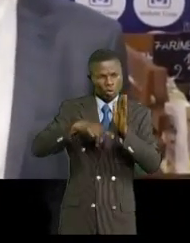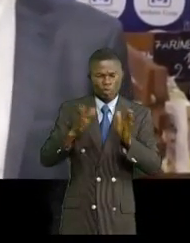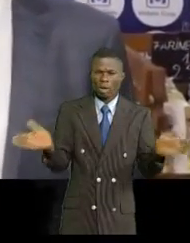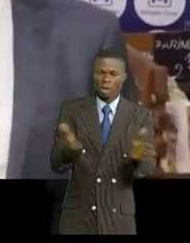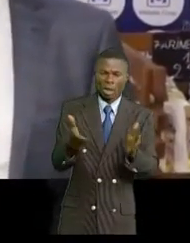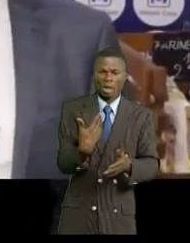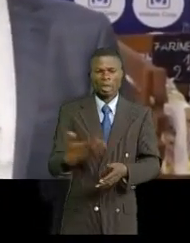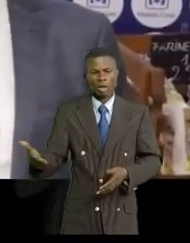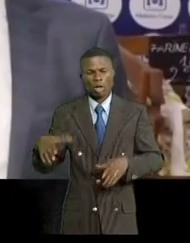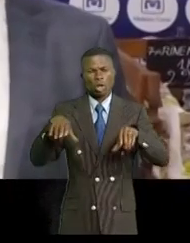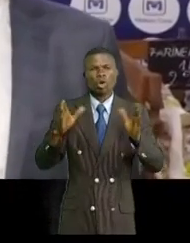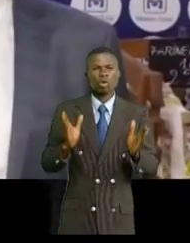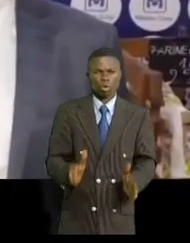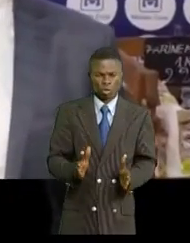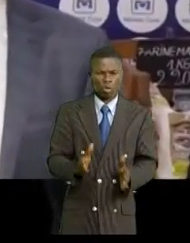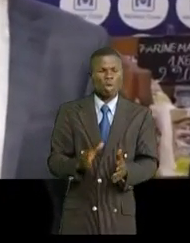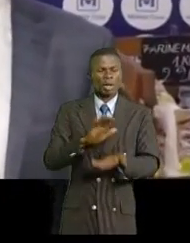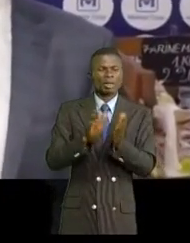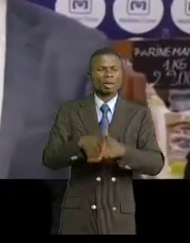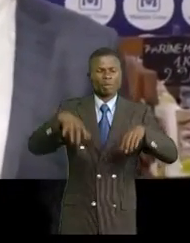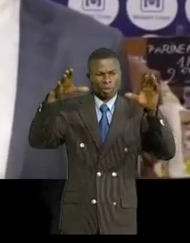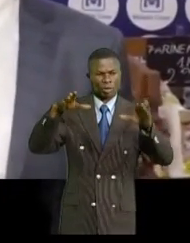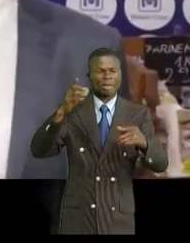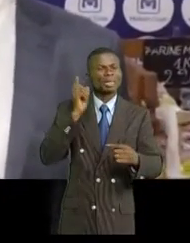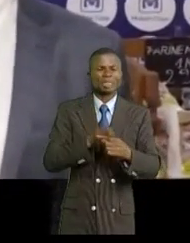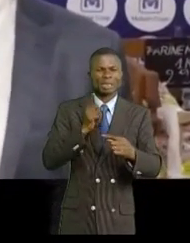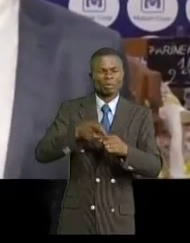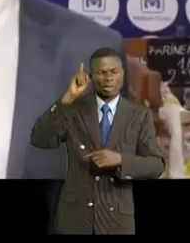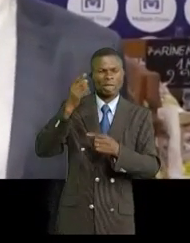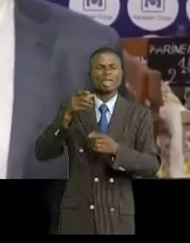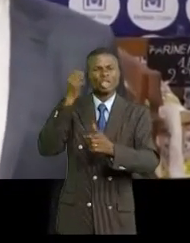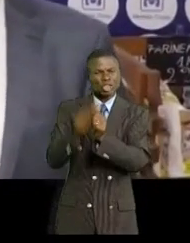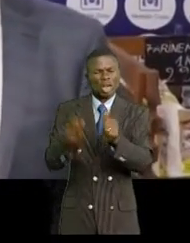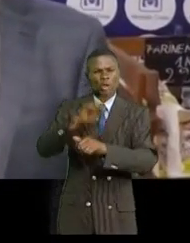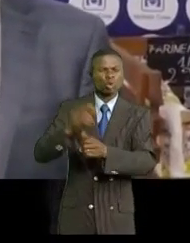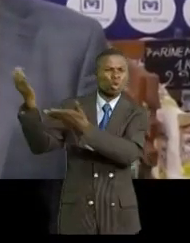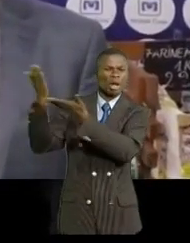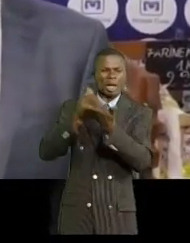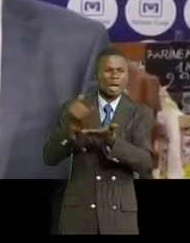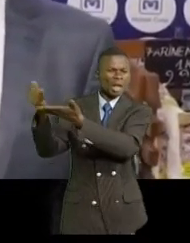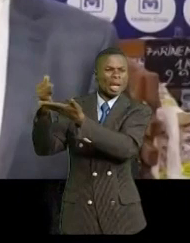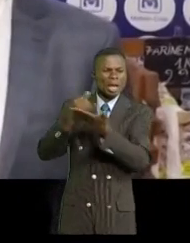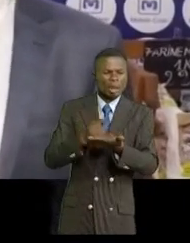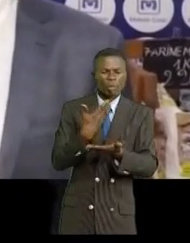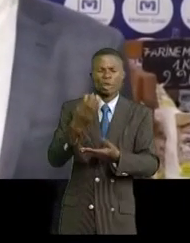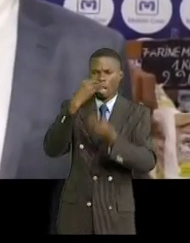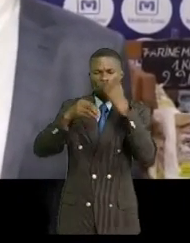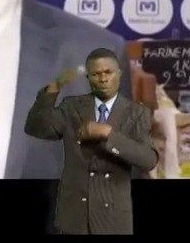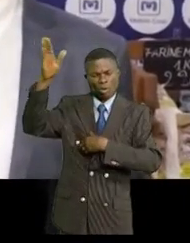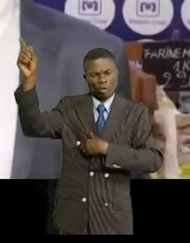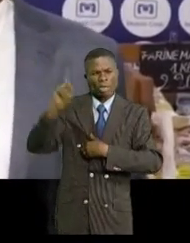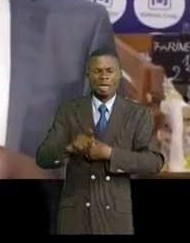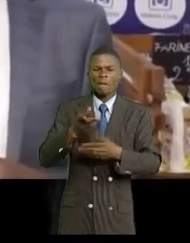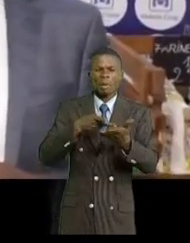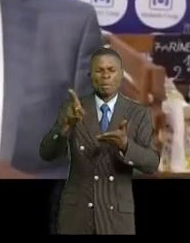production congolaise parce qu'on a eu du mal à importer chaque jour des produits de l'extérieur et ça nous prend énormément de